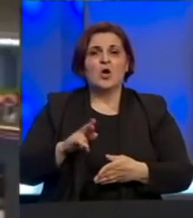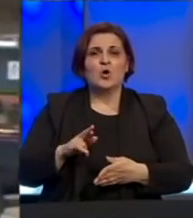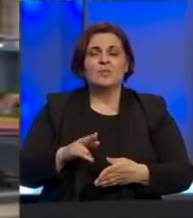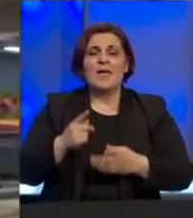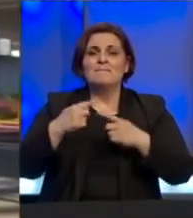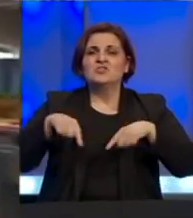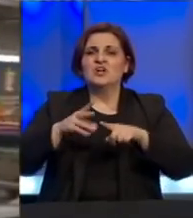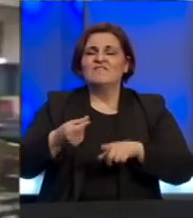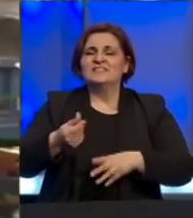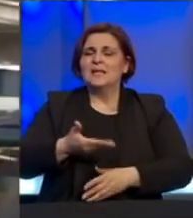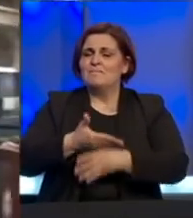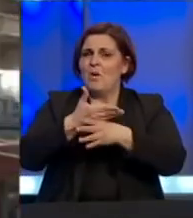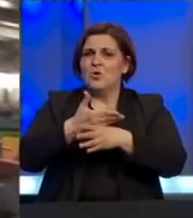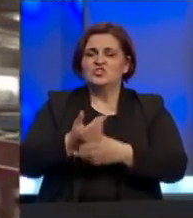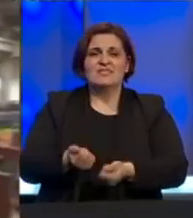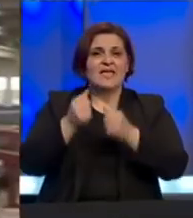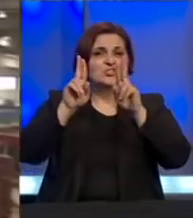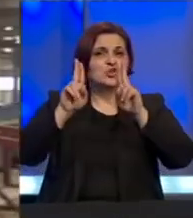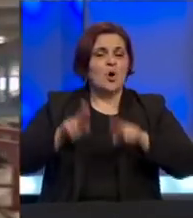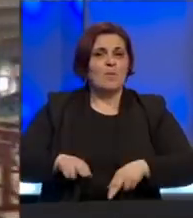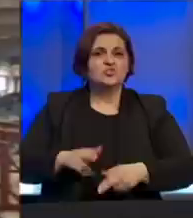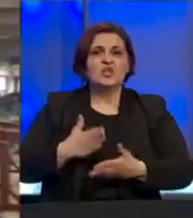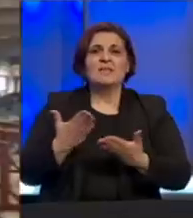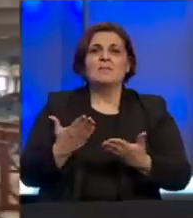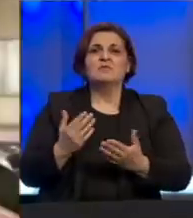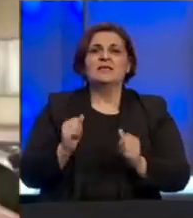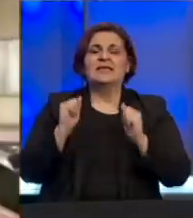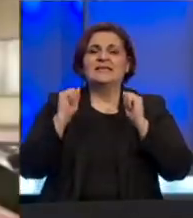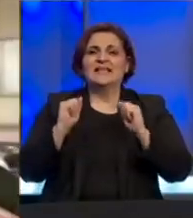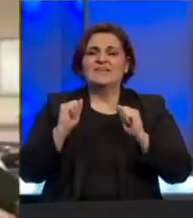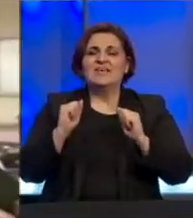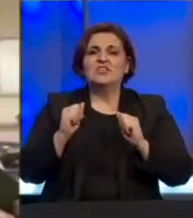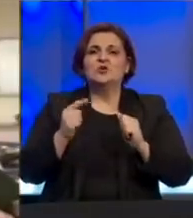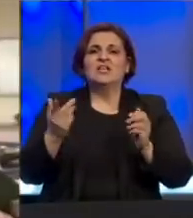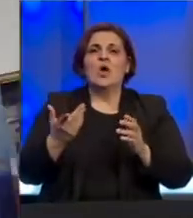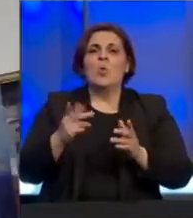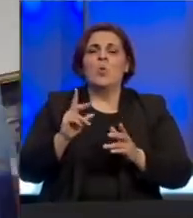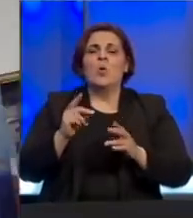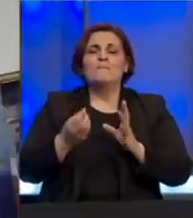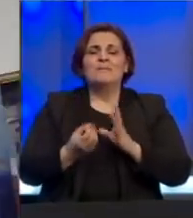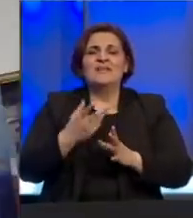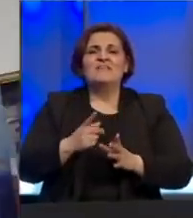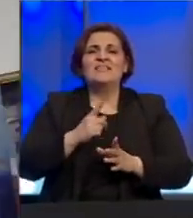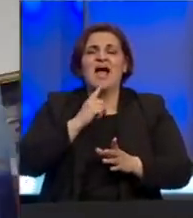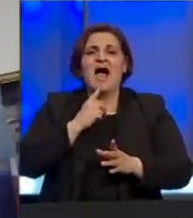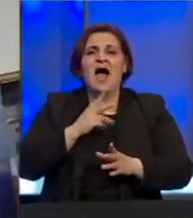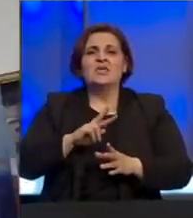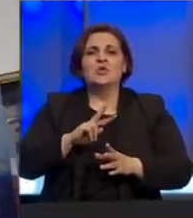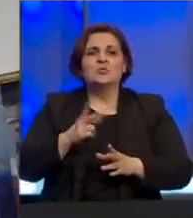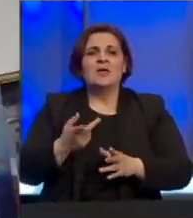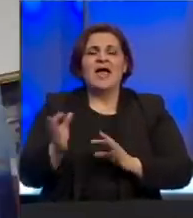međunarodne financijske pomoći kažu teško može biti održana likvidnost u realnom, ali i u javnom sektoru. Kako osigurati da